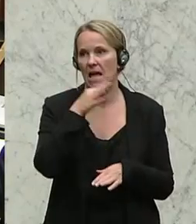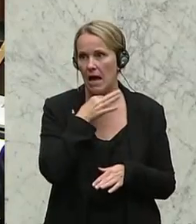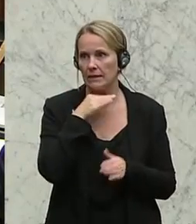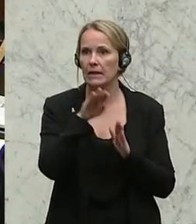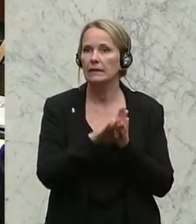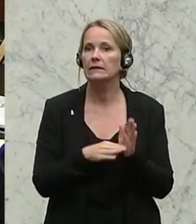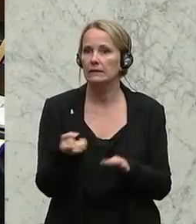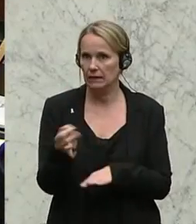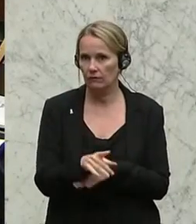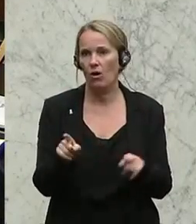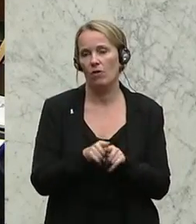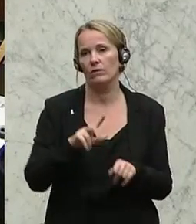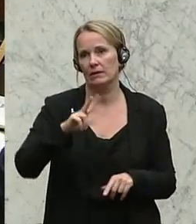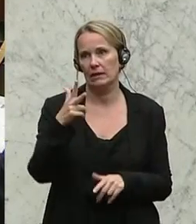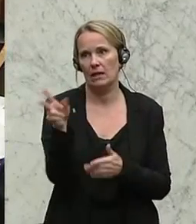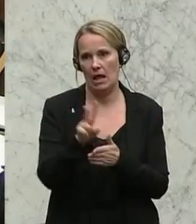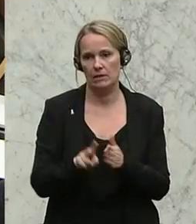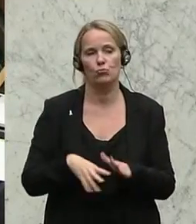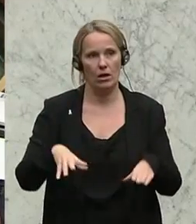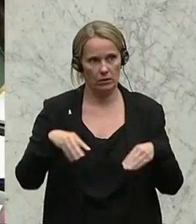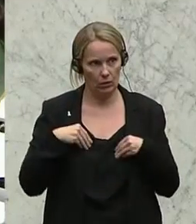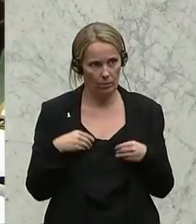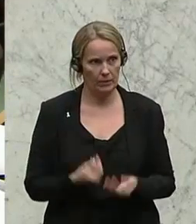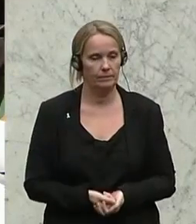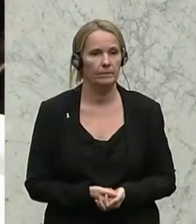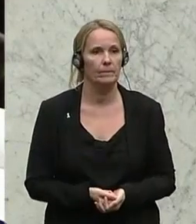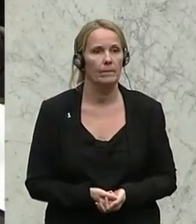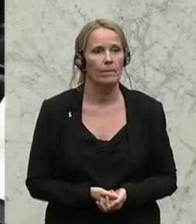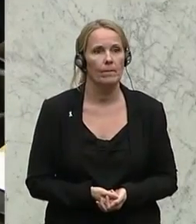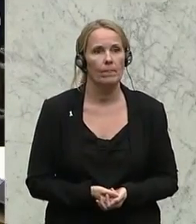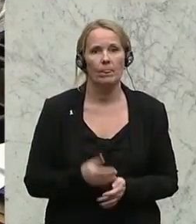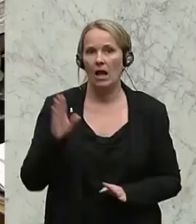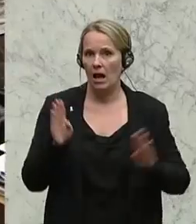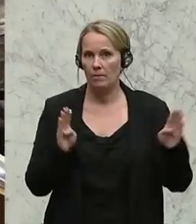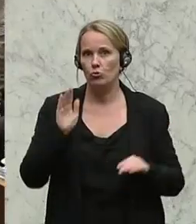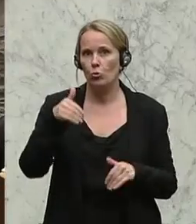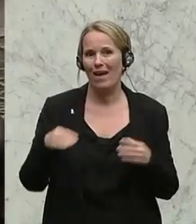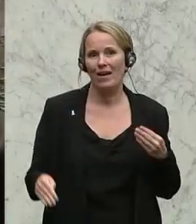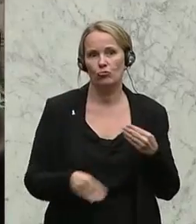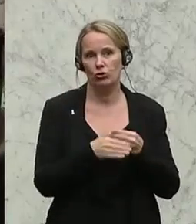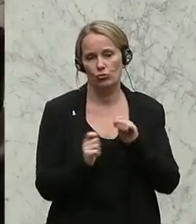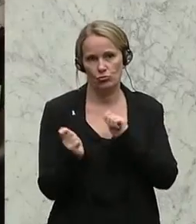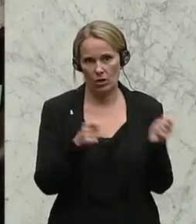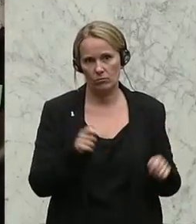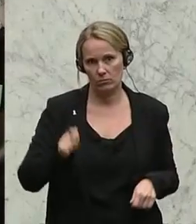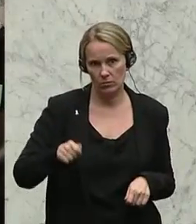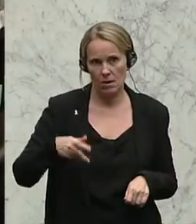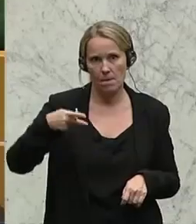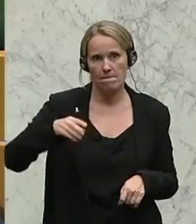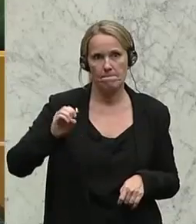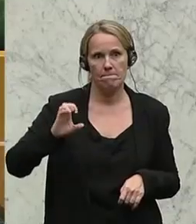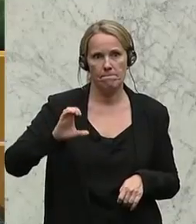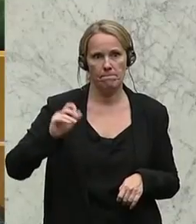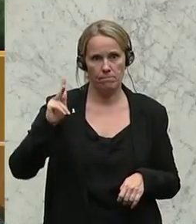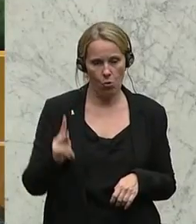Der Gesetzentwurf ist somit auch in dritter Lesung angenommen. Abstimmung über den Entschließungsantrag der Abgeordneten Pock,